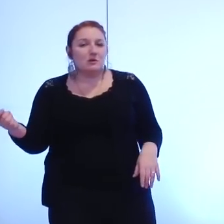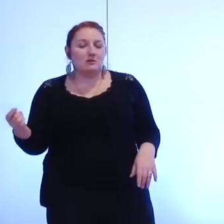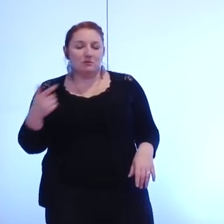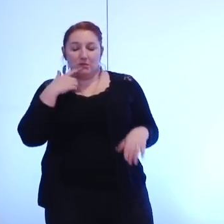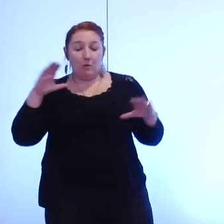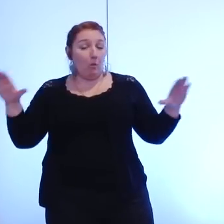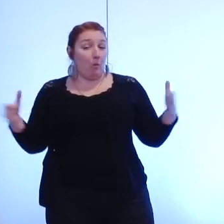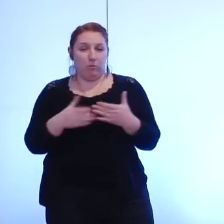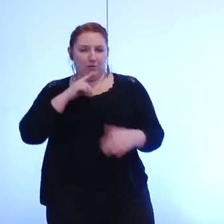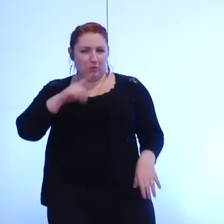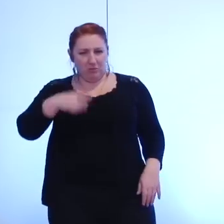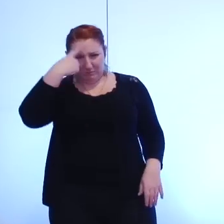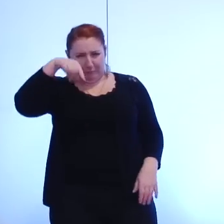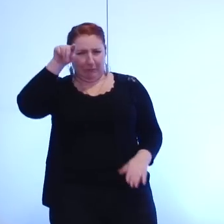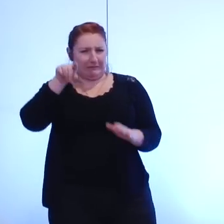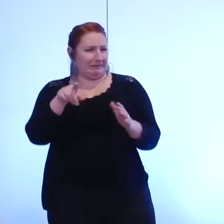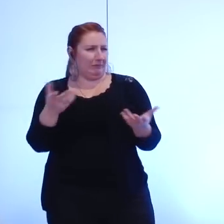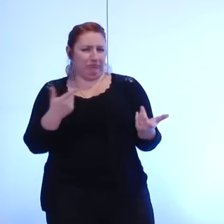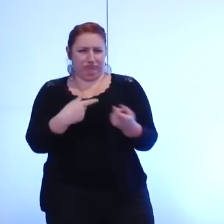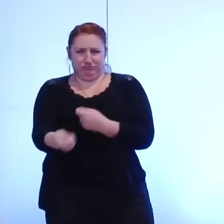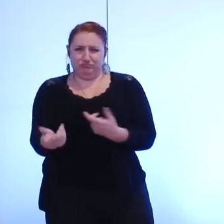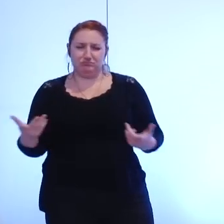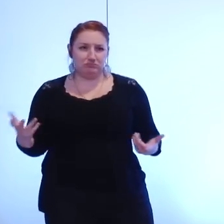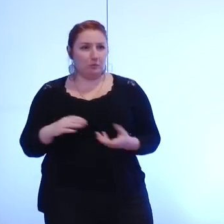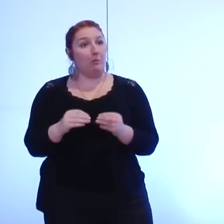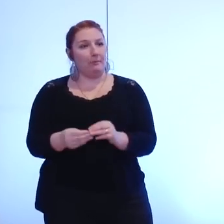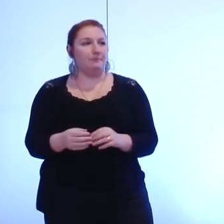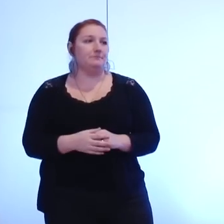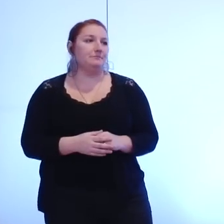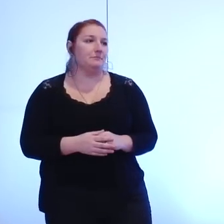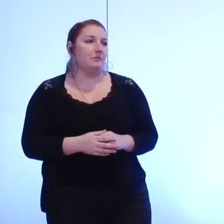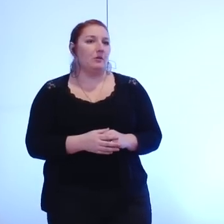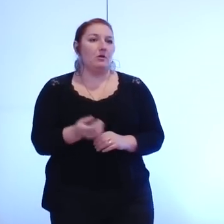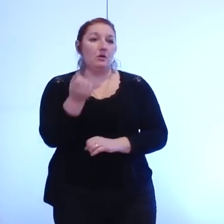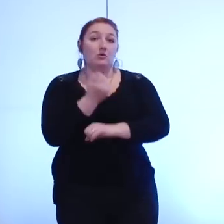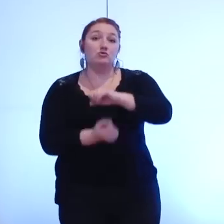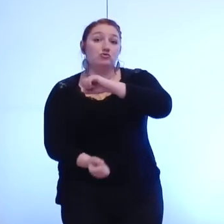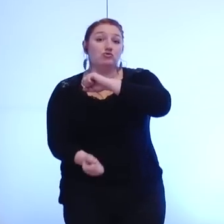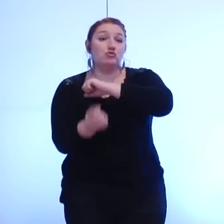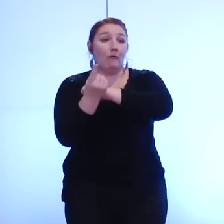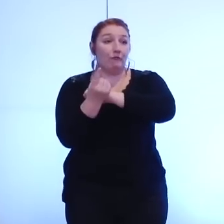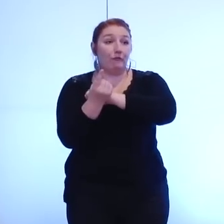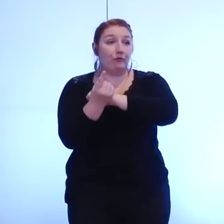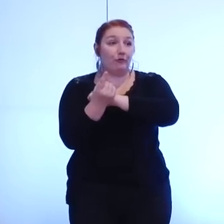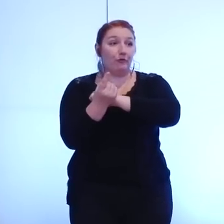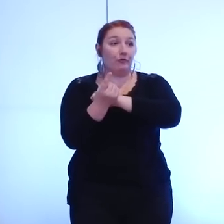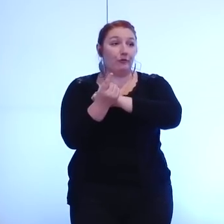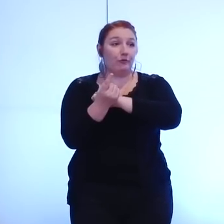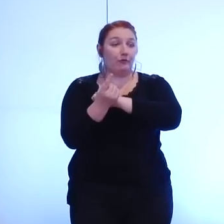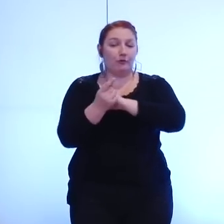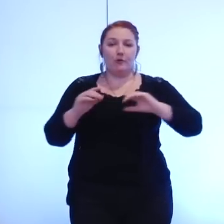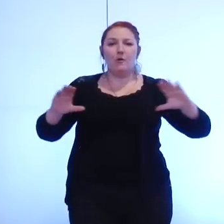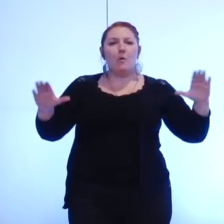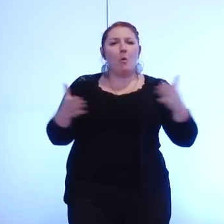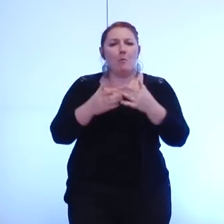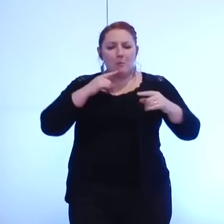groupement de commandes pose problème sauf à ce que la procédure du groupement de